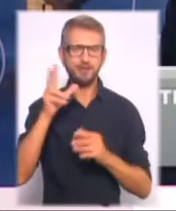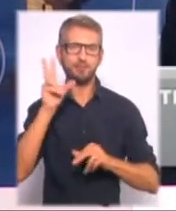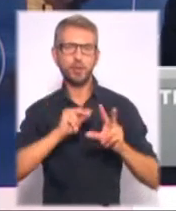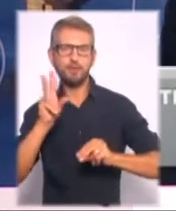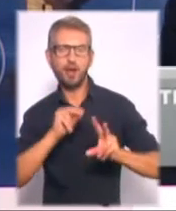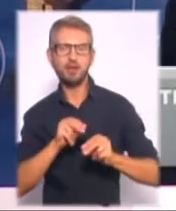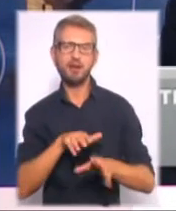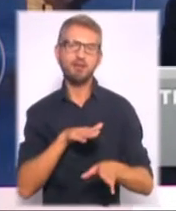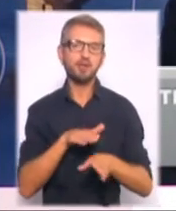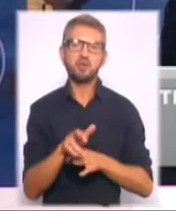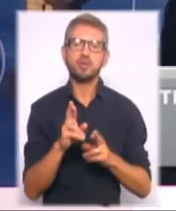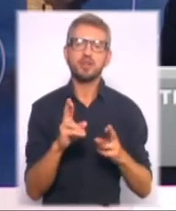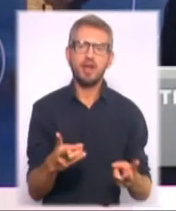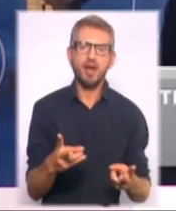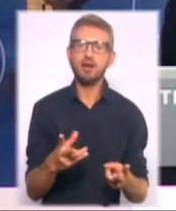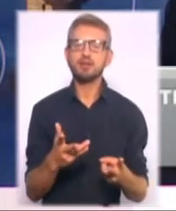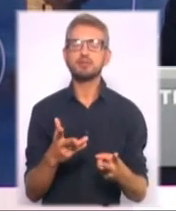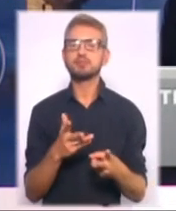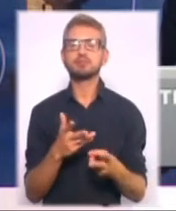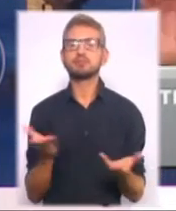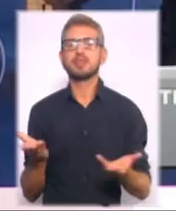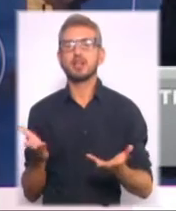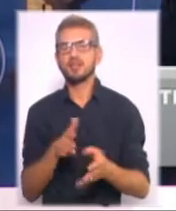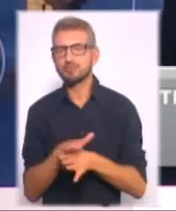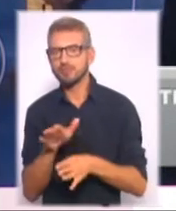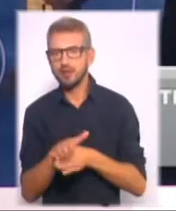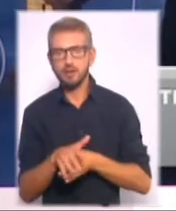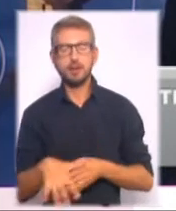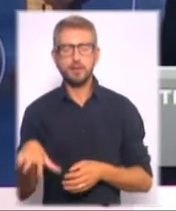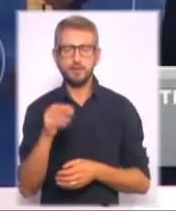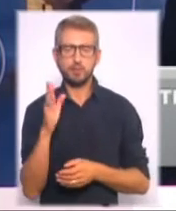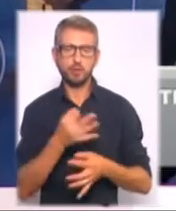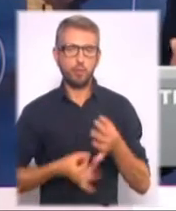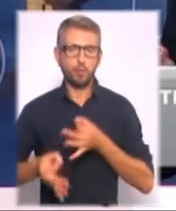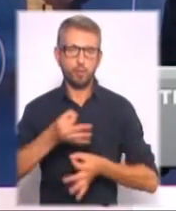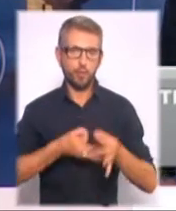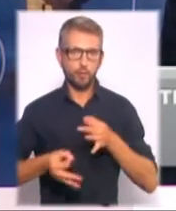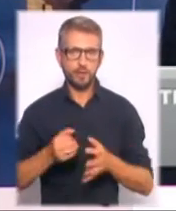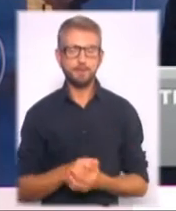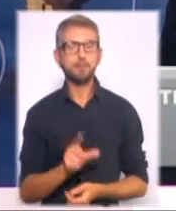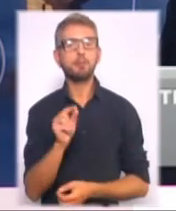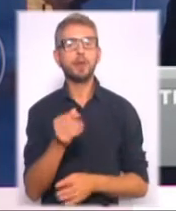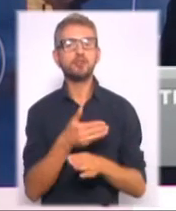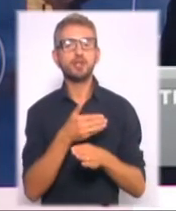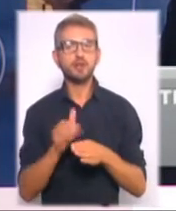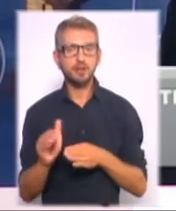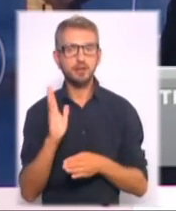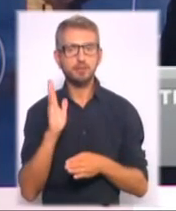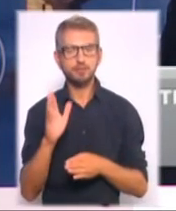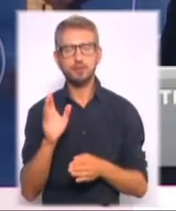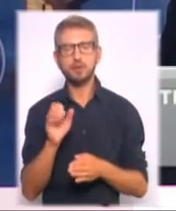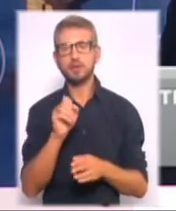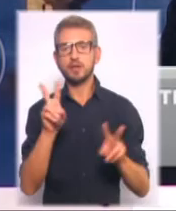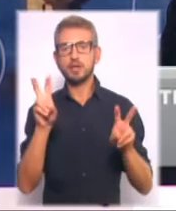втілилися, які саме мрії втілилися, з чим ми підійшли, все це будемо обговорювати. В першій передачі тракнемося, власне, таких